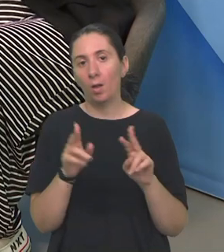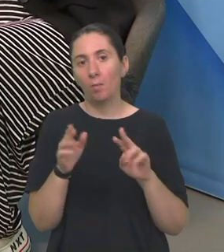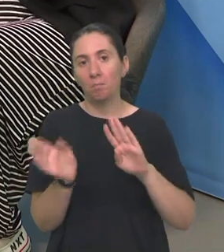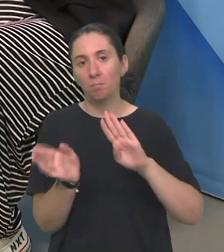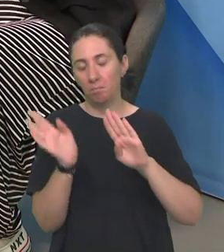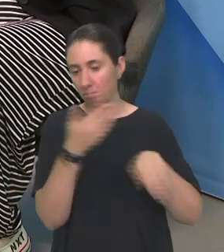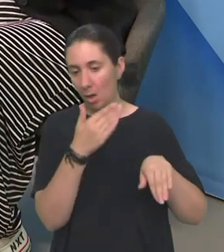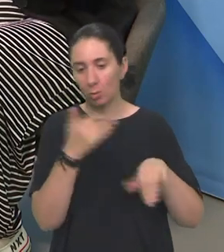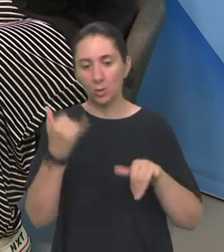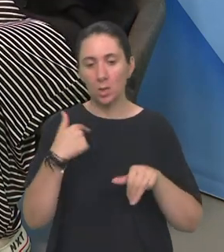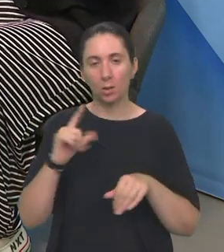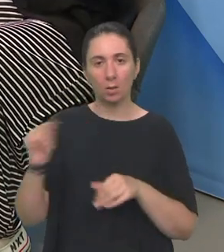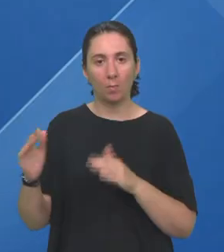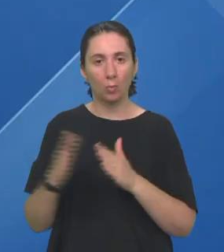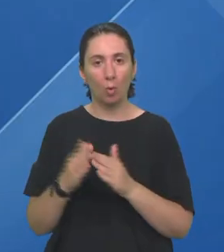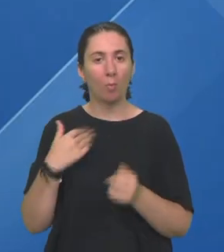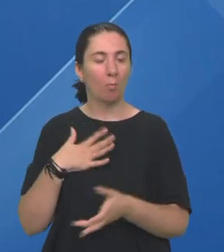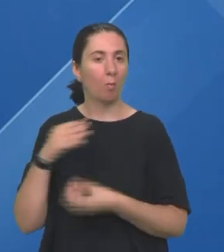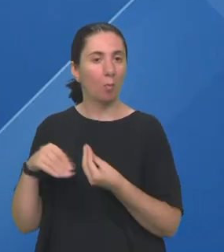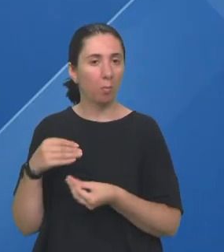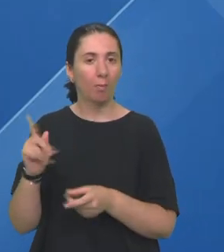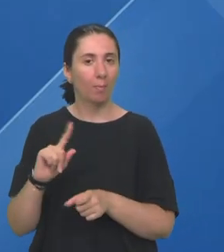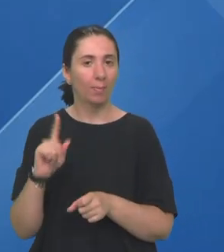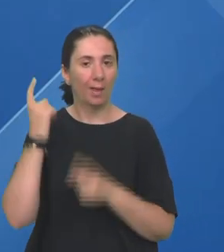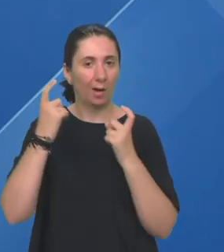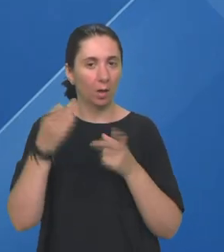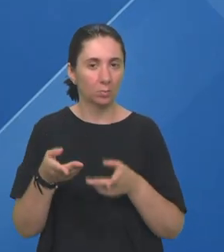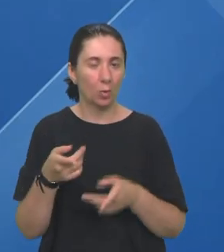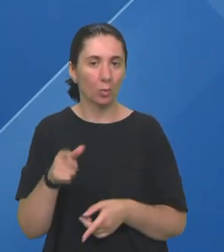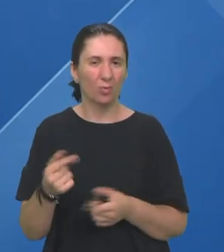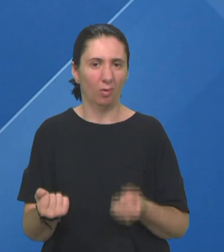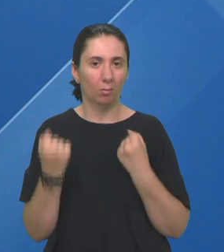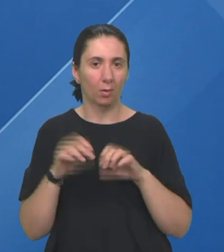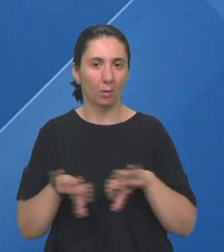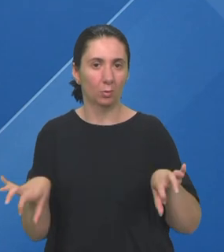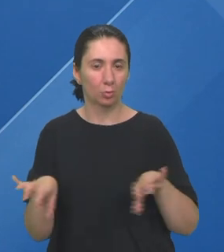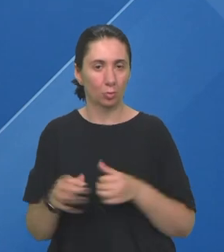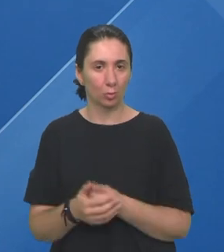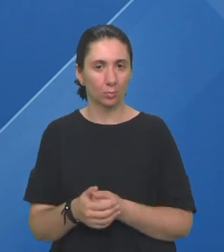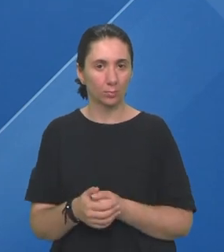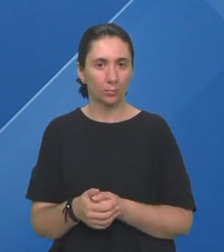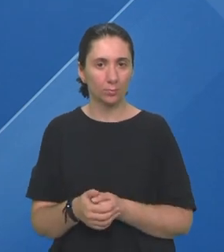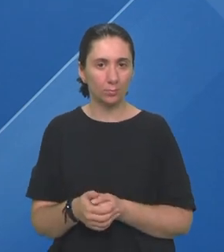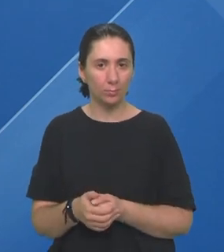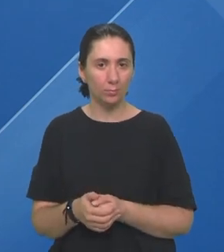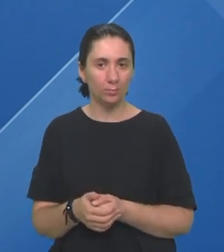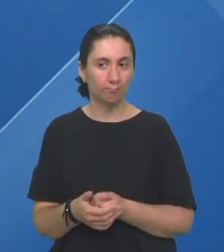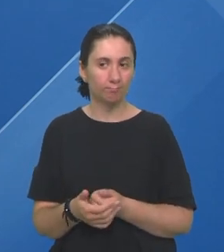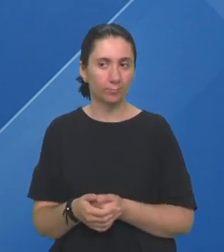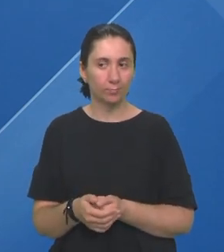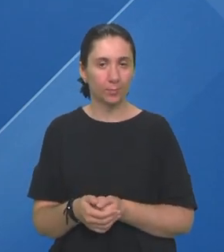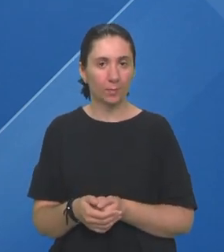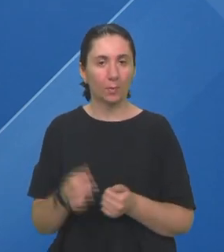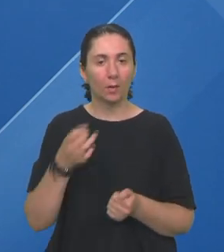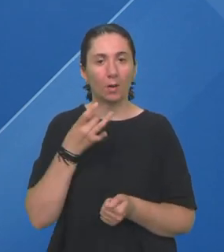Jednostavno maknuti Aha, ja sad idem doma imam svoju obitelj Sad ne razmišljam o tome To je jako teško odvojiti Činjenica je da